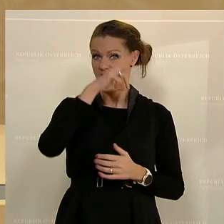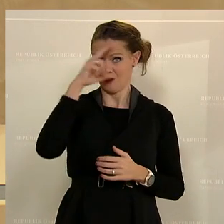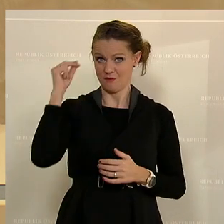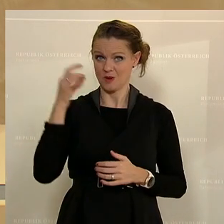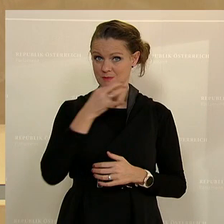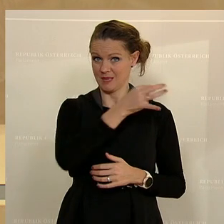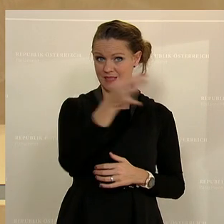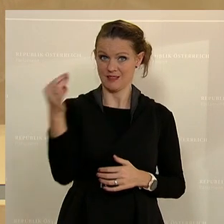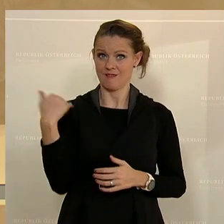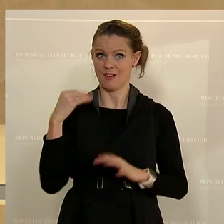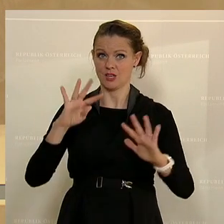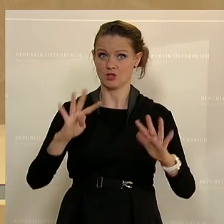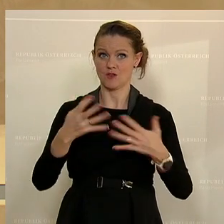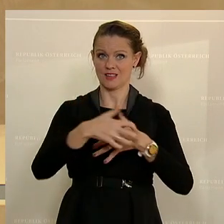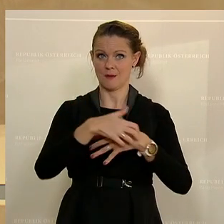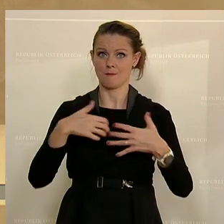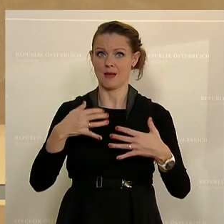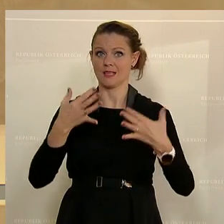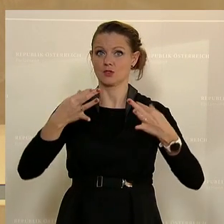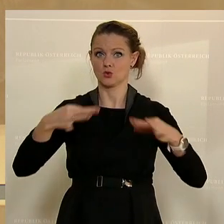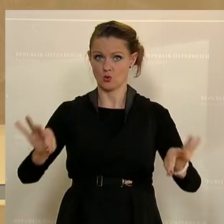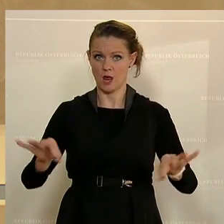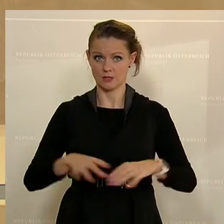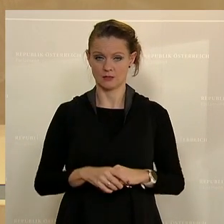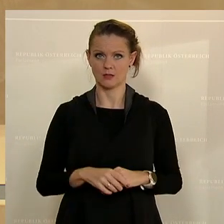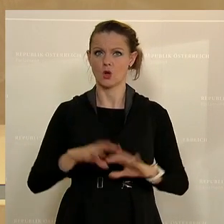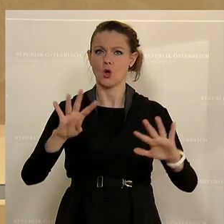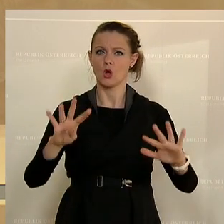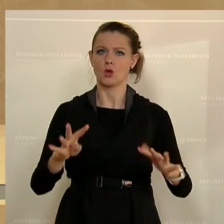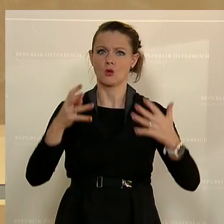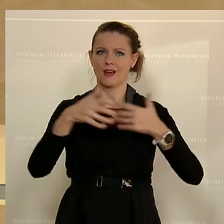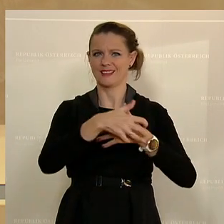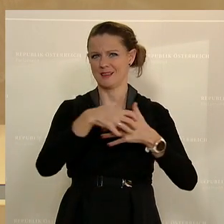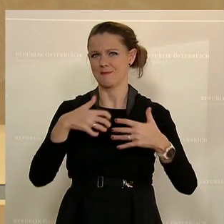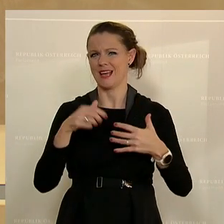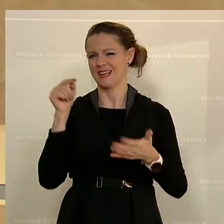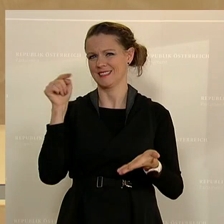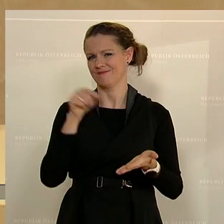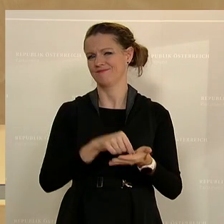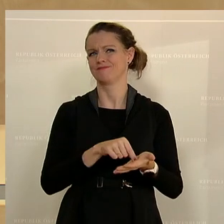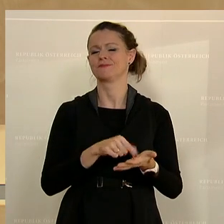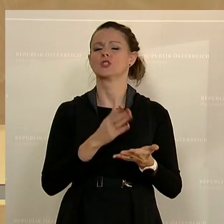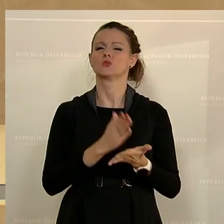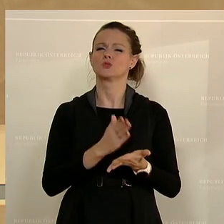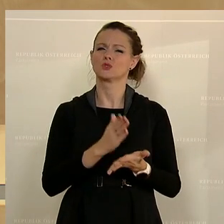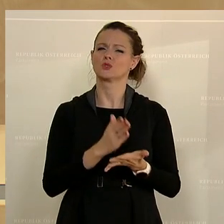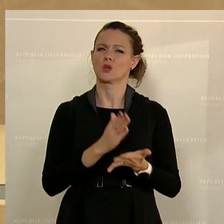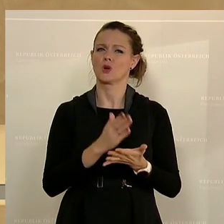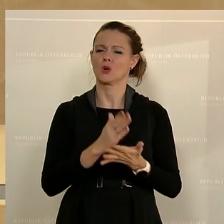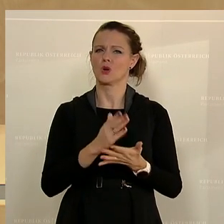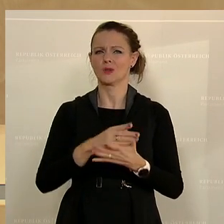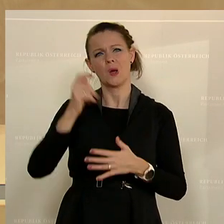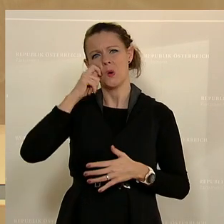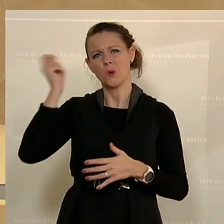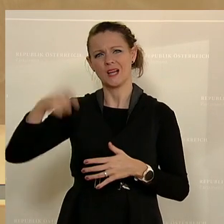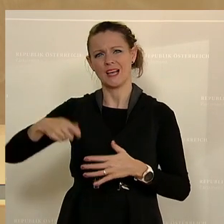am 9. März zugelassen. Der 9. März war ein Zeitpunkt, zu dem schon der Krieg in der Ukraine